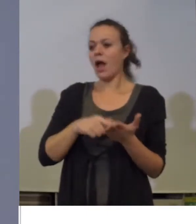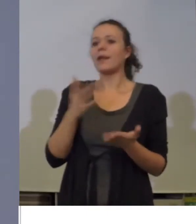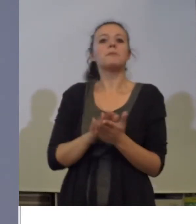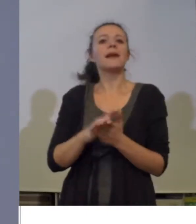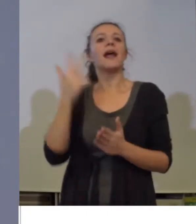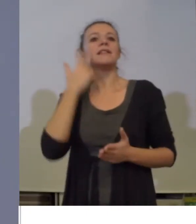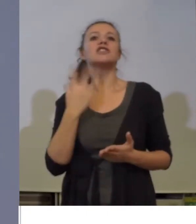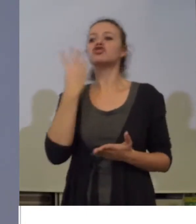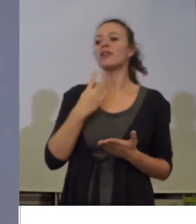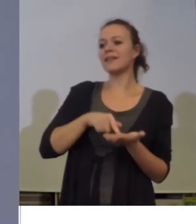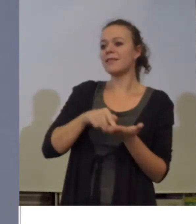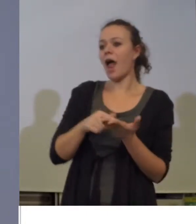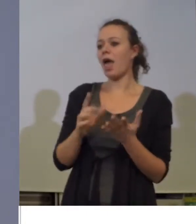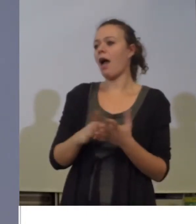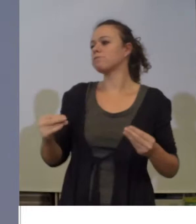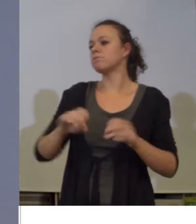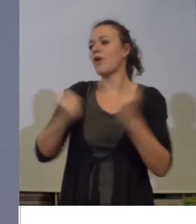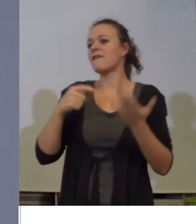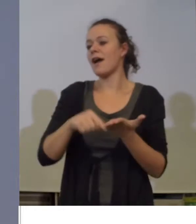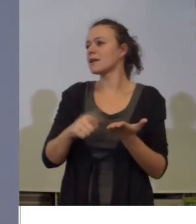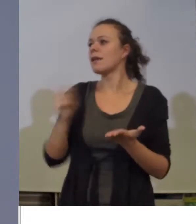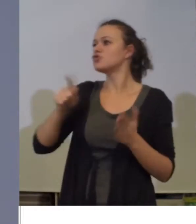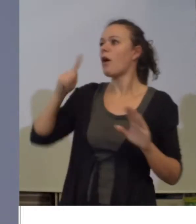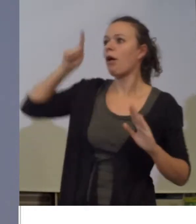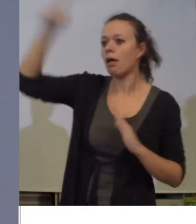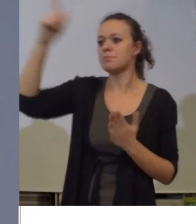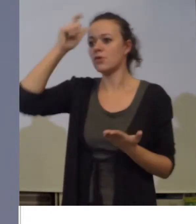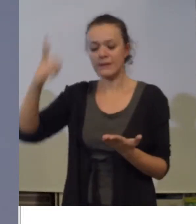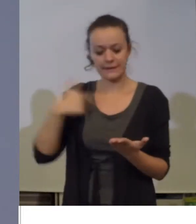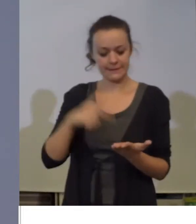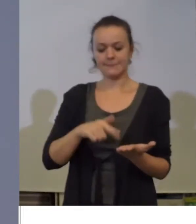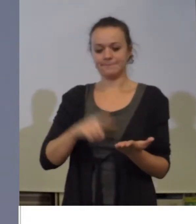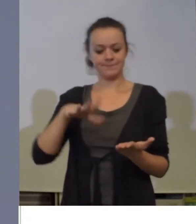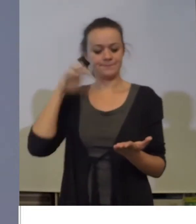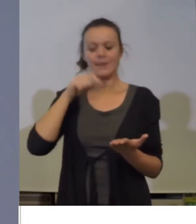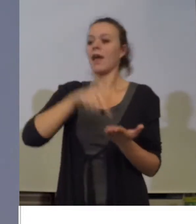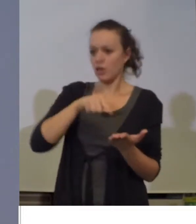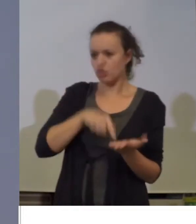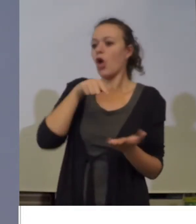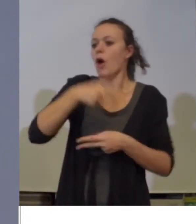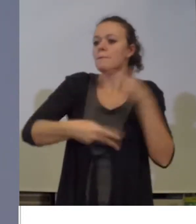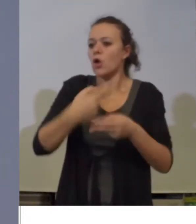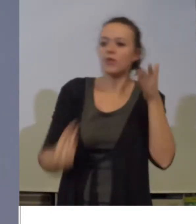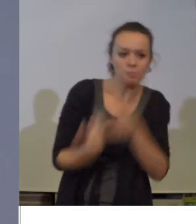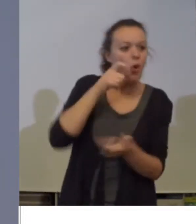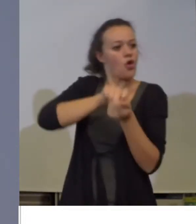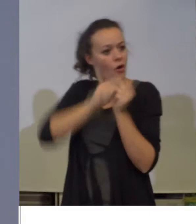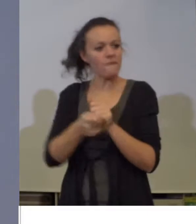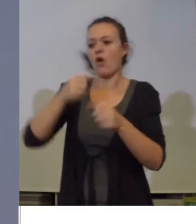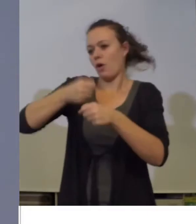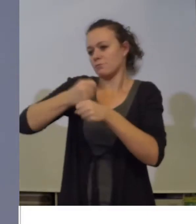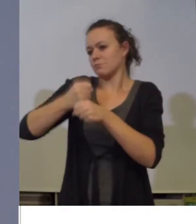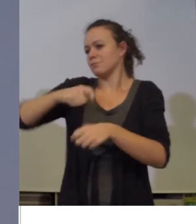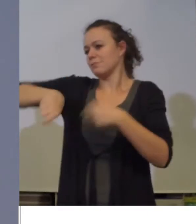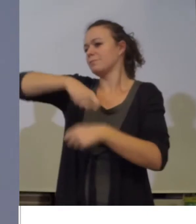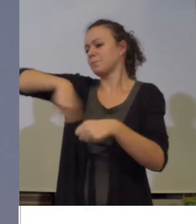mogu da traju dugo, od 3-4 dana i onda smo odlučili da i te proizvode da prerađujemo.